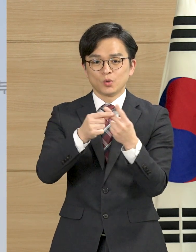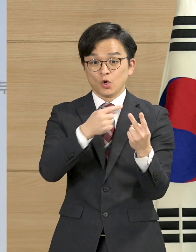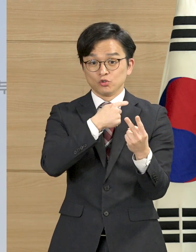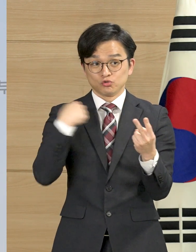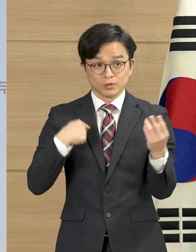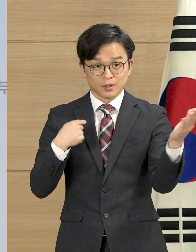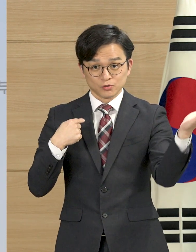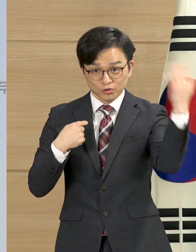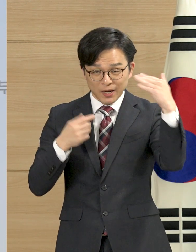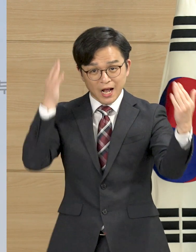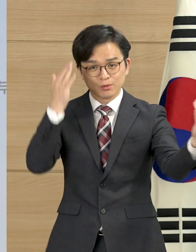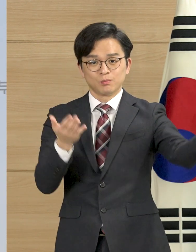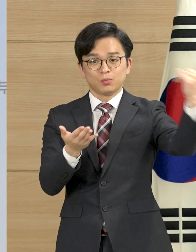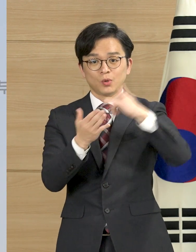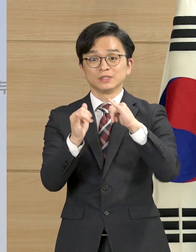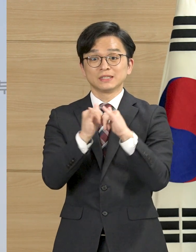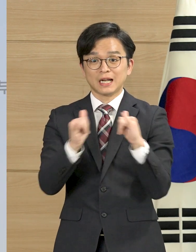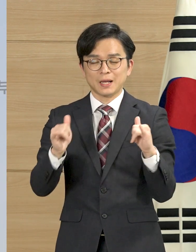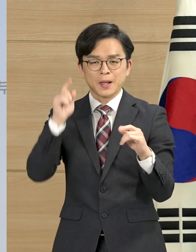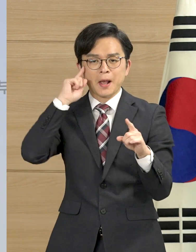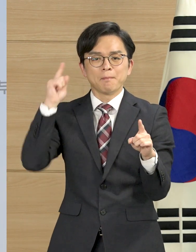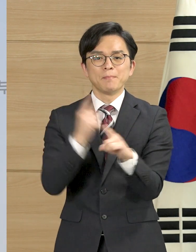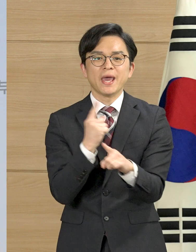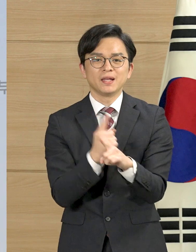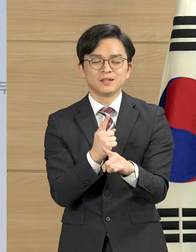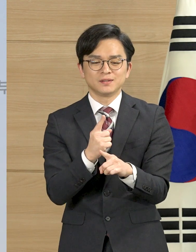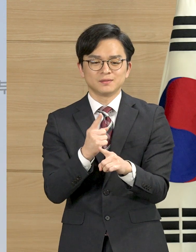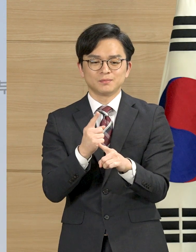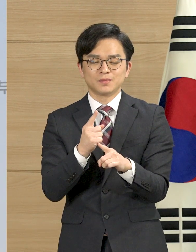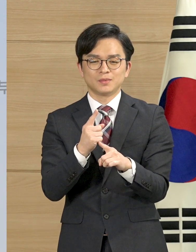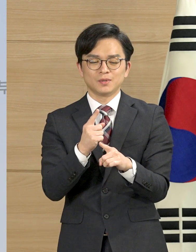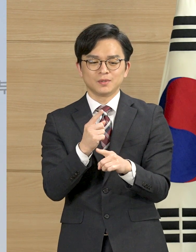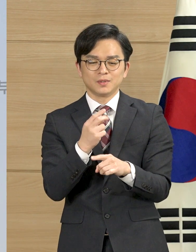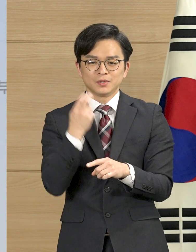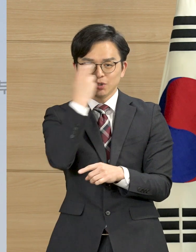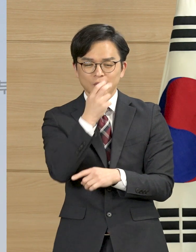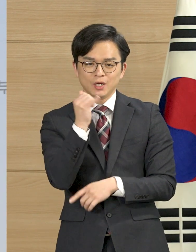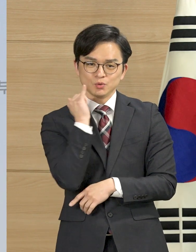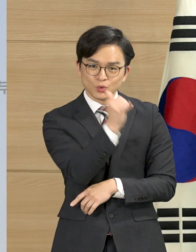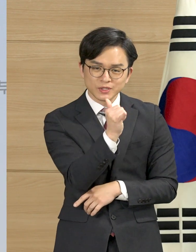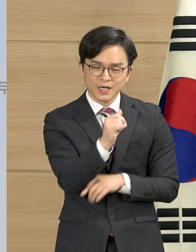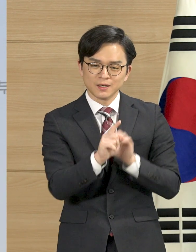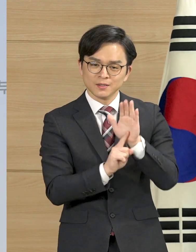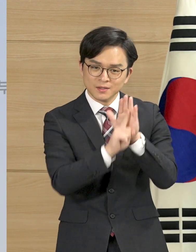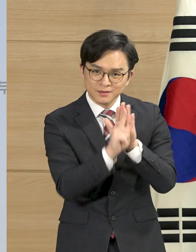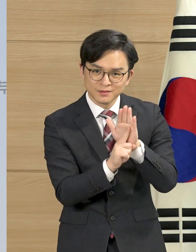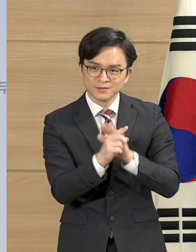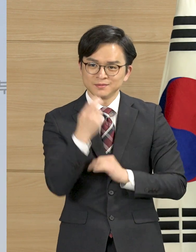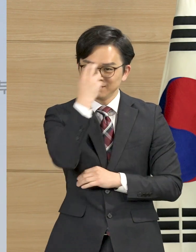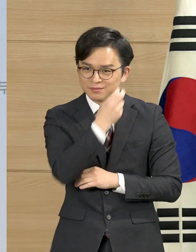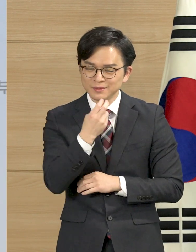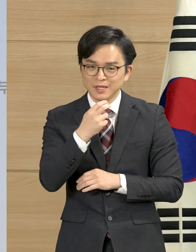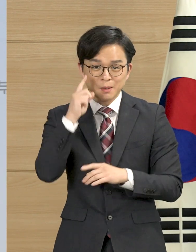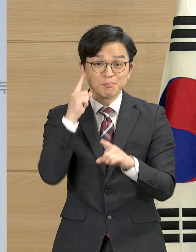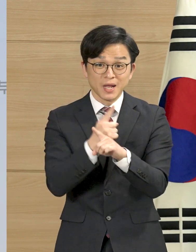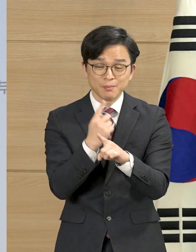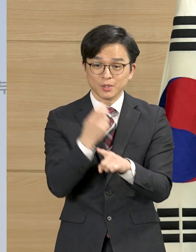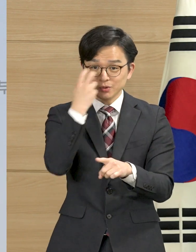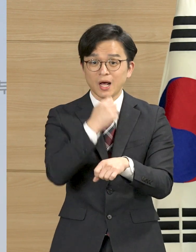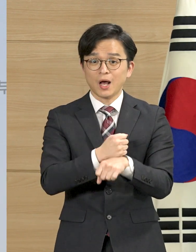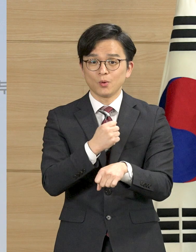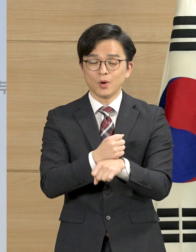중국 입국자에 대해서는 매일 자가진단 결과 보고를 확보하는 등 실질적인 모니터링을 강화하고